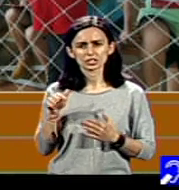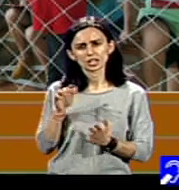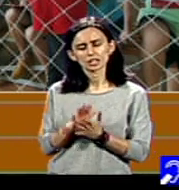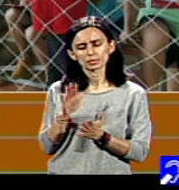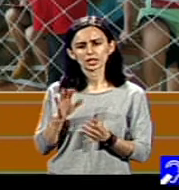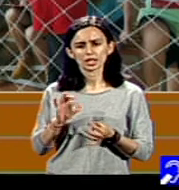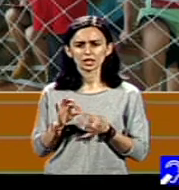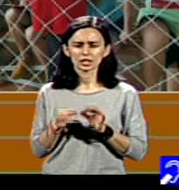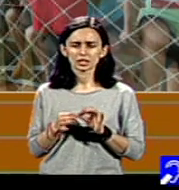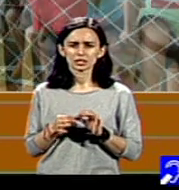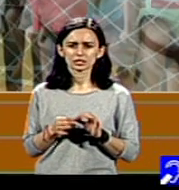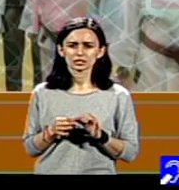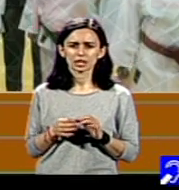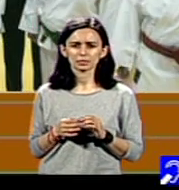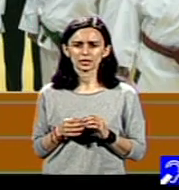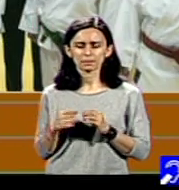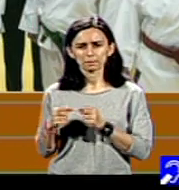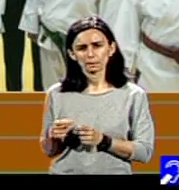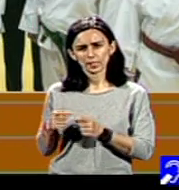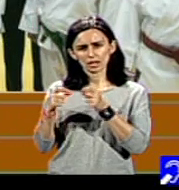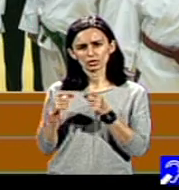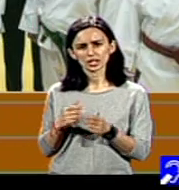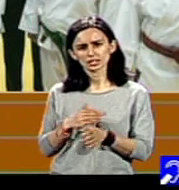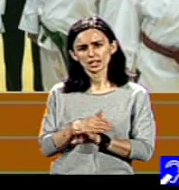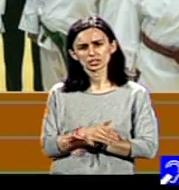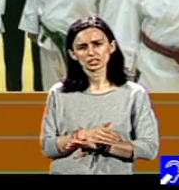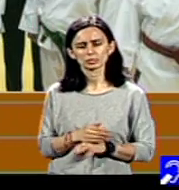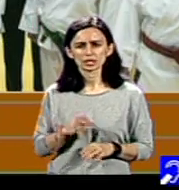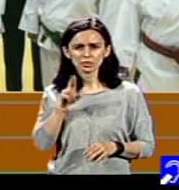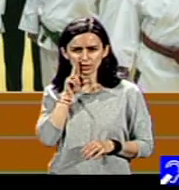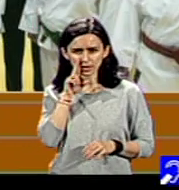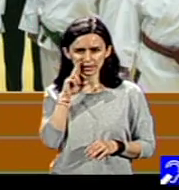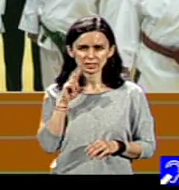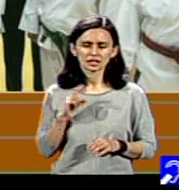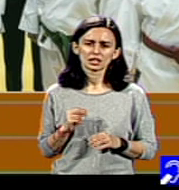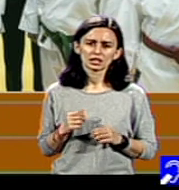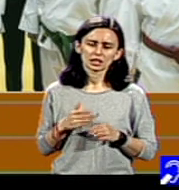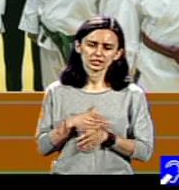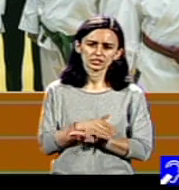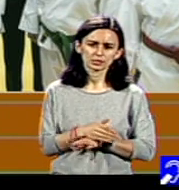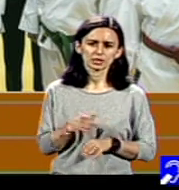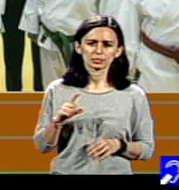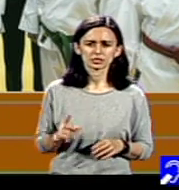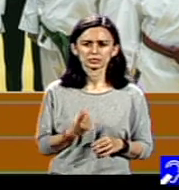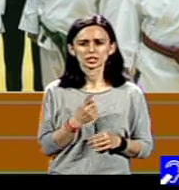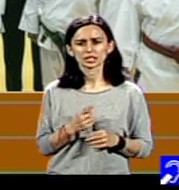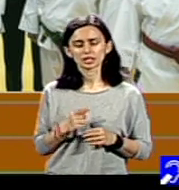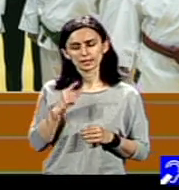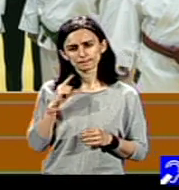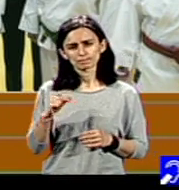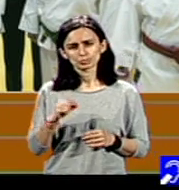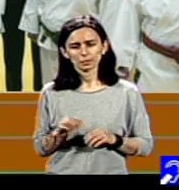înseamnă locuri accesibile, eu știu, toalete accesibile, posibilitatea de a ajunge la birou